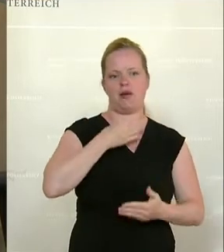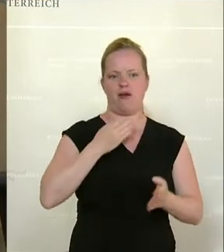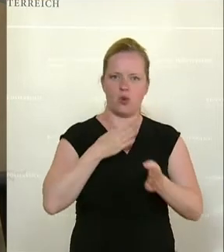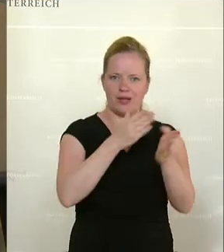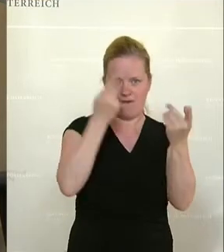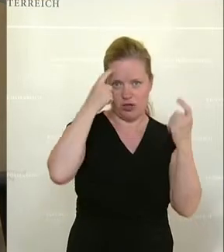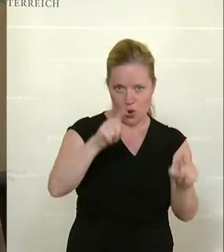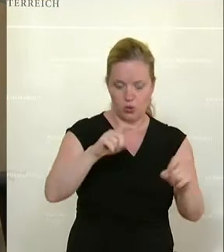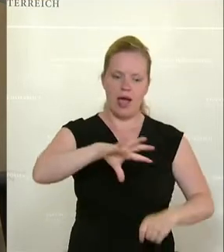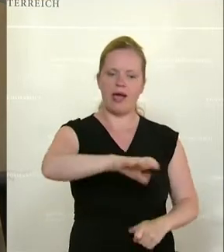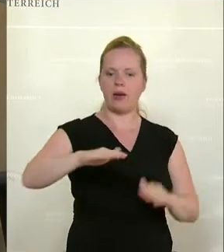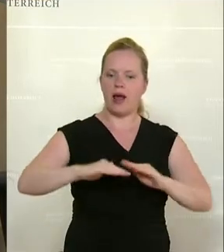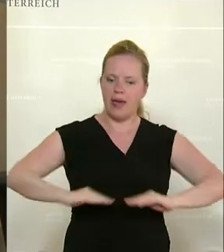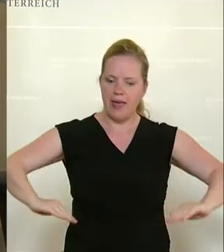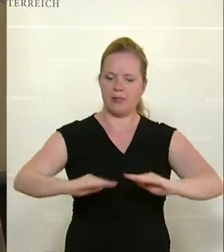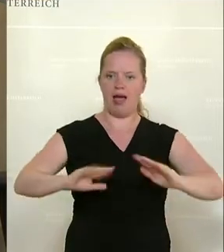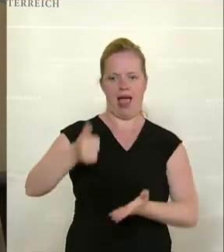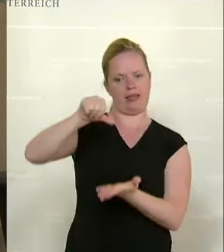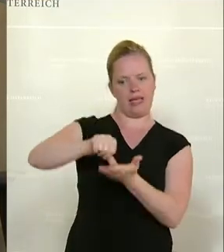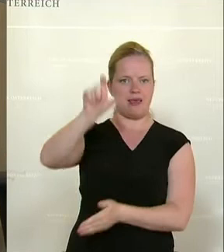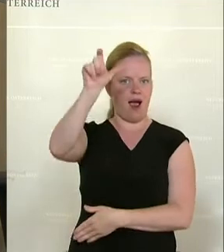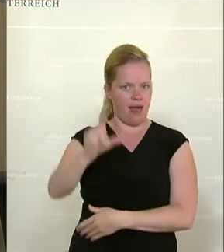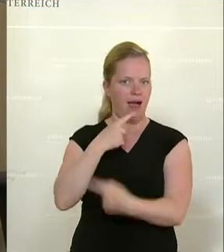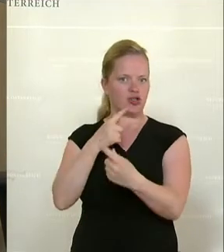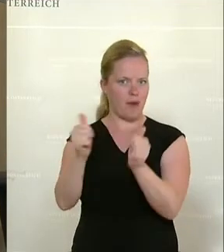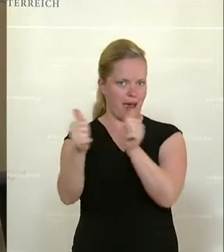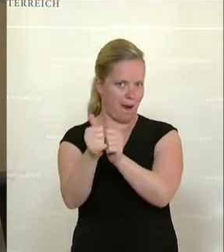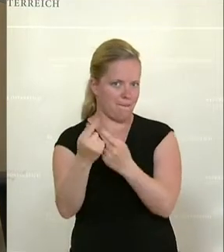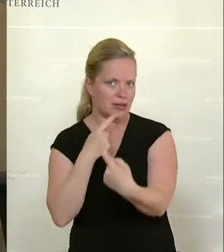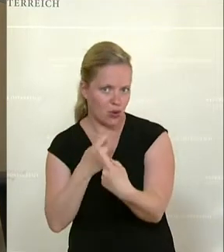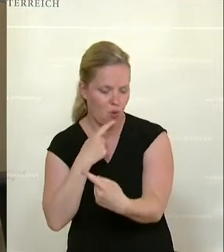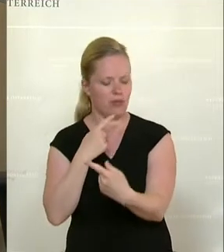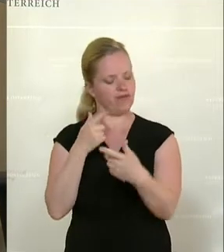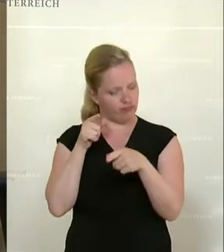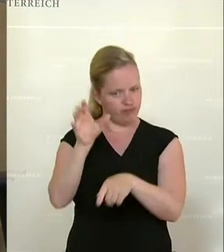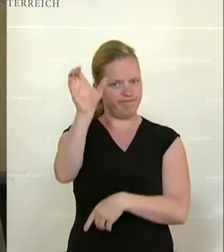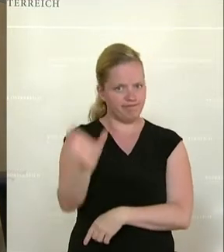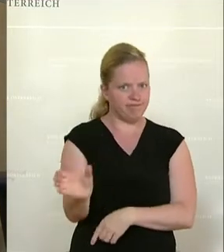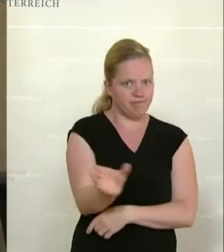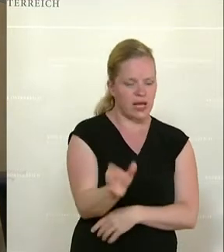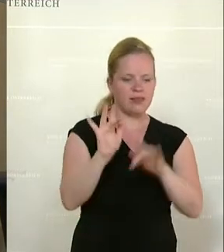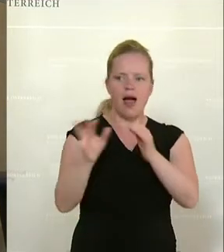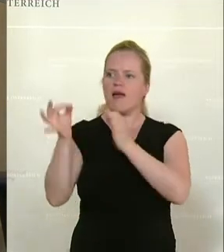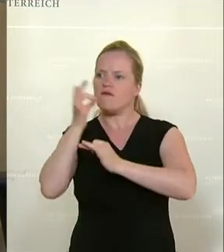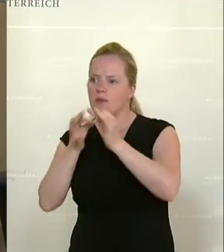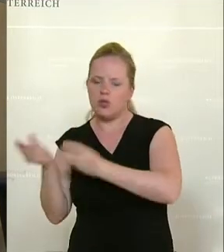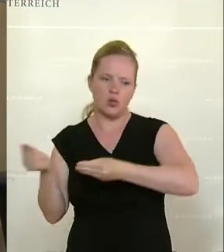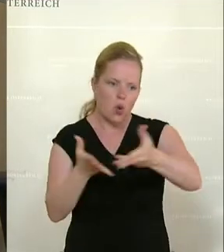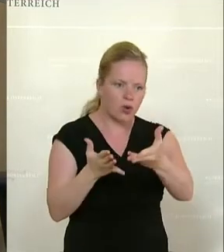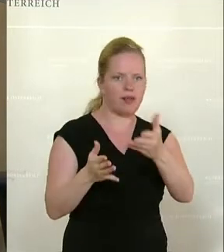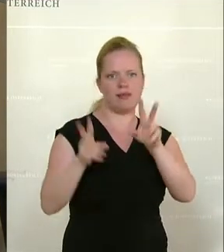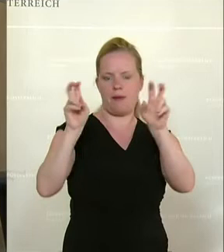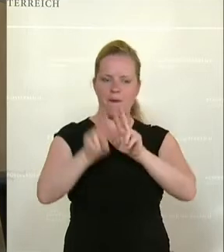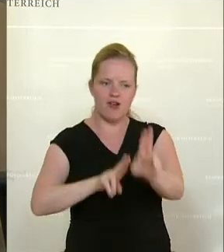regionaler Ebene eine zentrale Ansprechperson etabliert, die erstens Informationen über Angebote zur Pflege und Betreuung